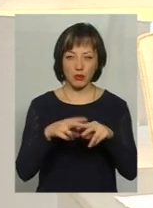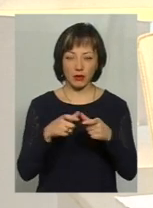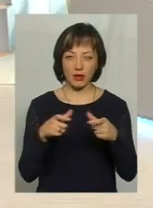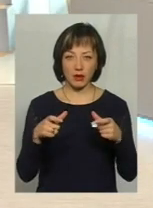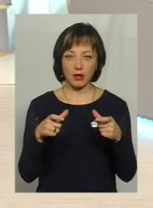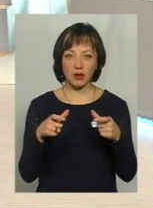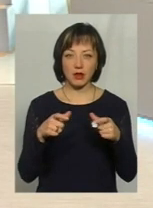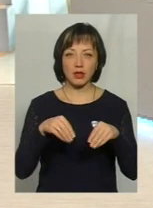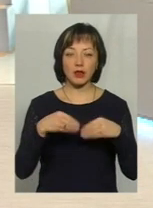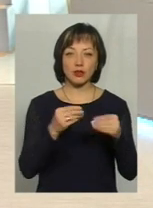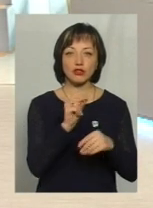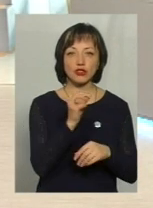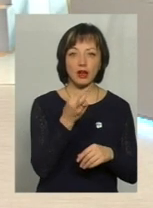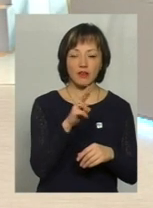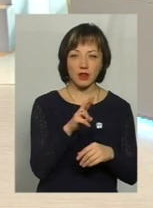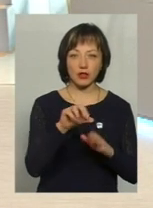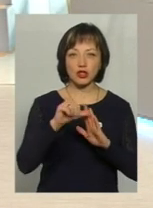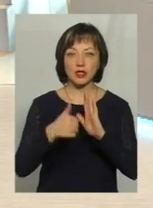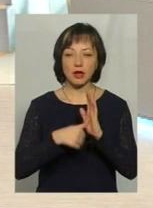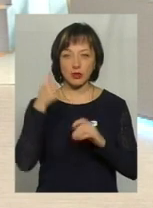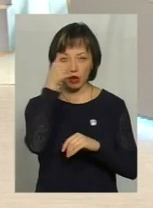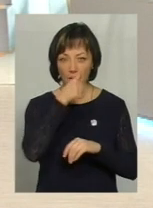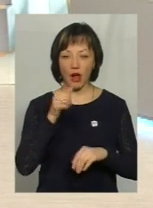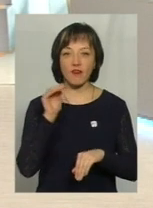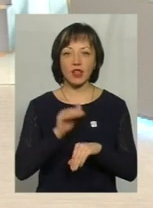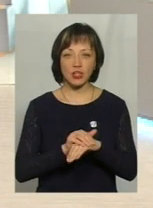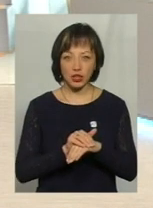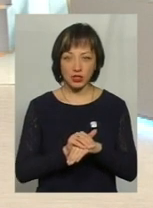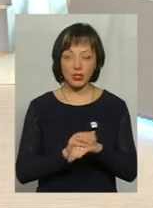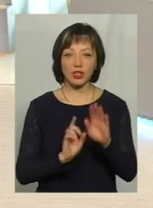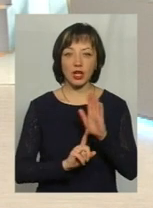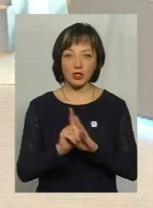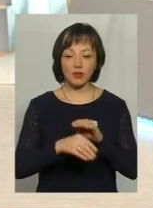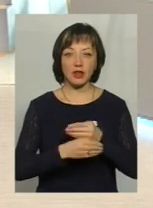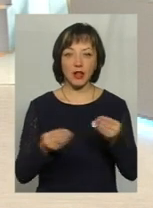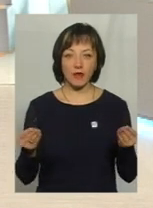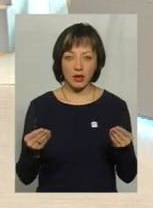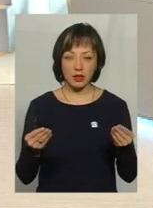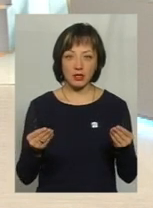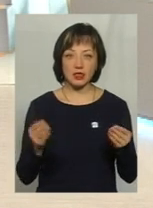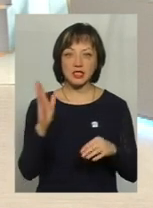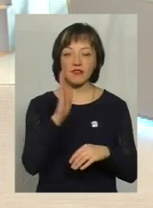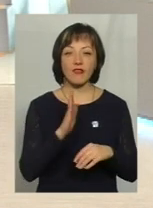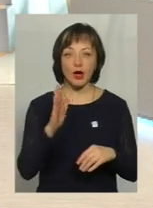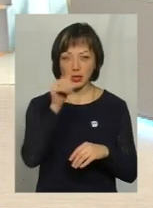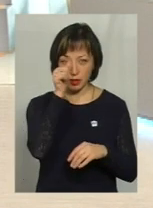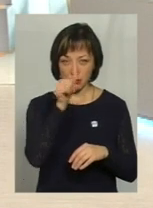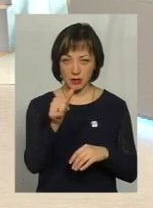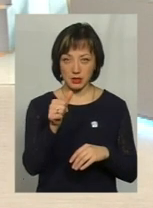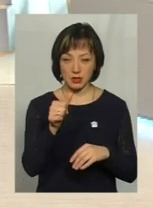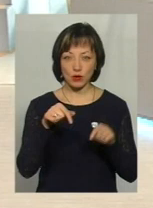з червня місяця 2016 року. А фактично, начали їх видавати з пересня місяця